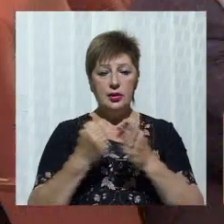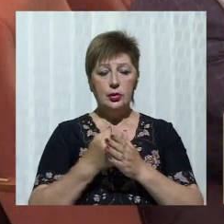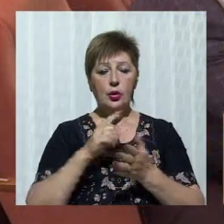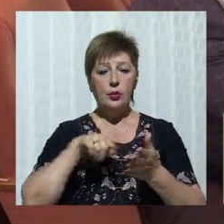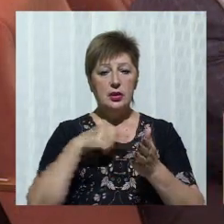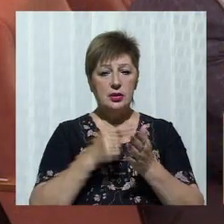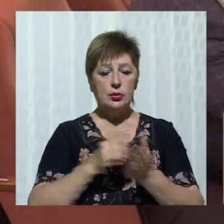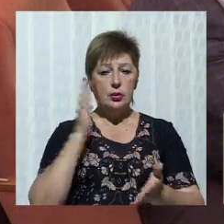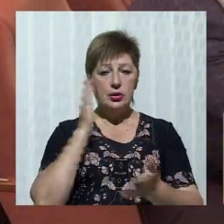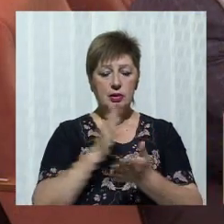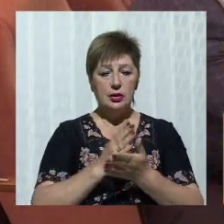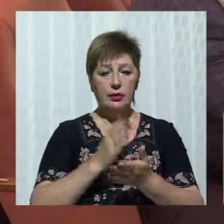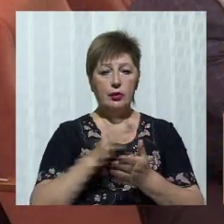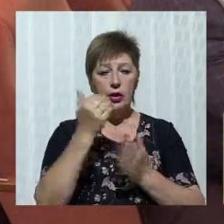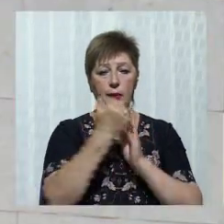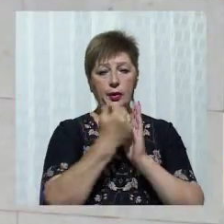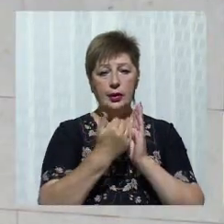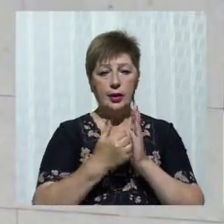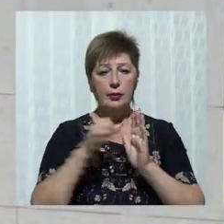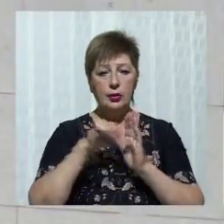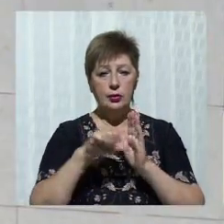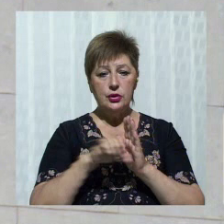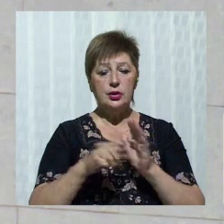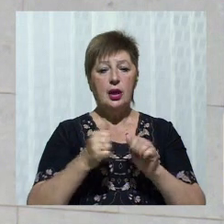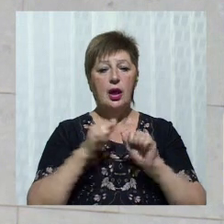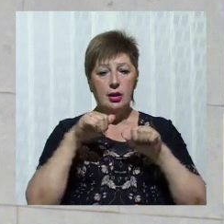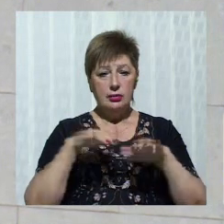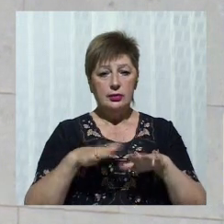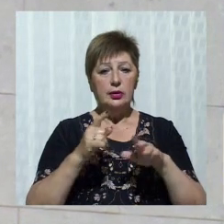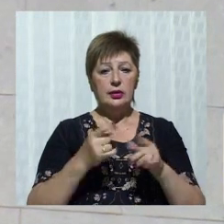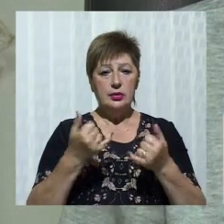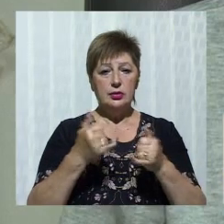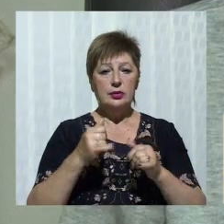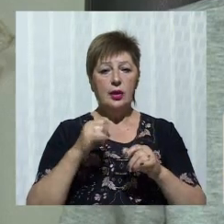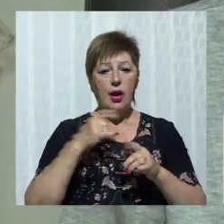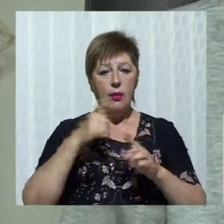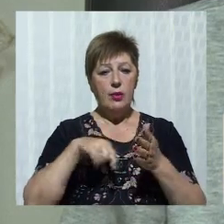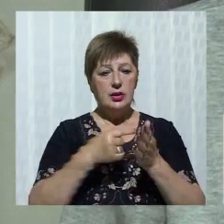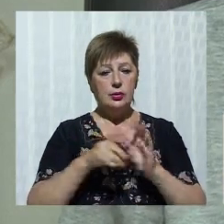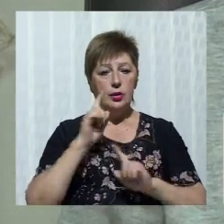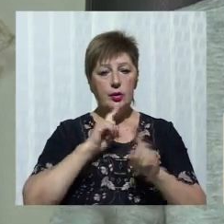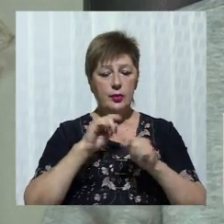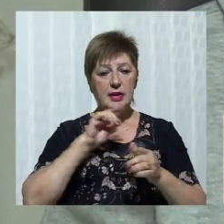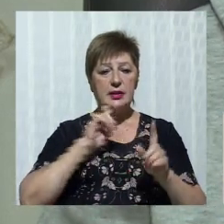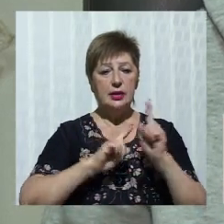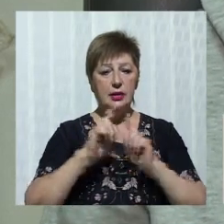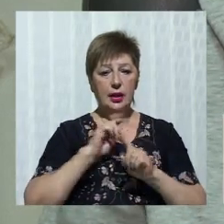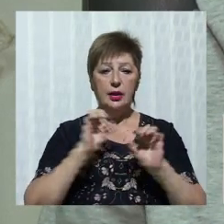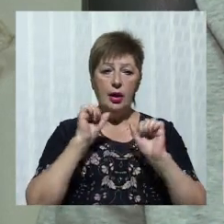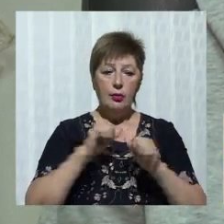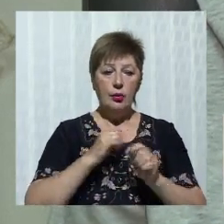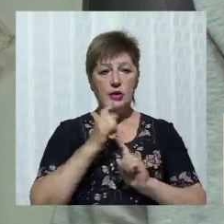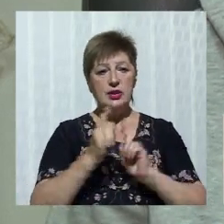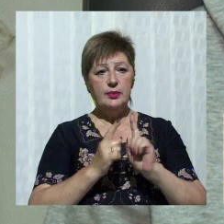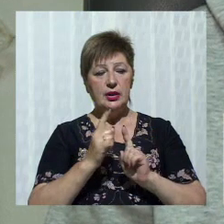програми бюджету участі ухвалили сьогодні під час 45-ї сесії Дніпровської міськради. Може змінитися рівновага